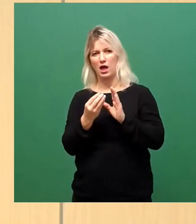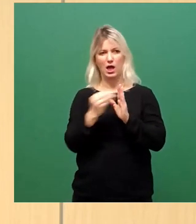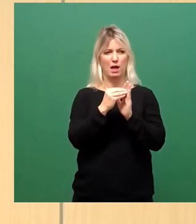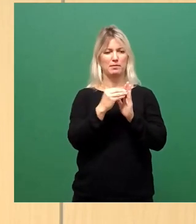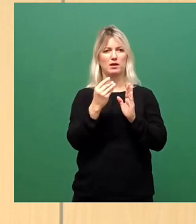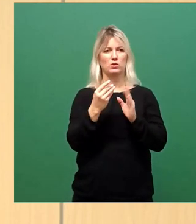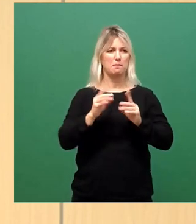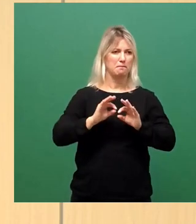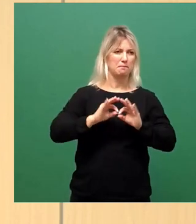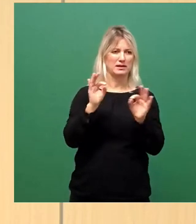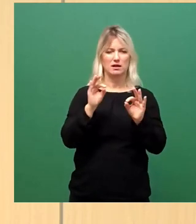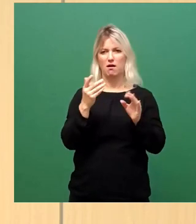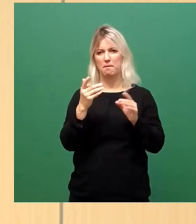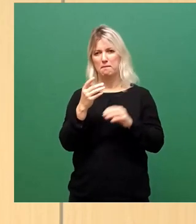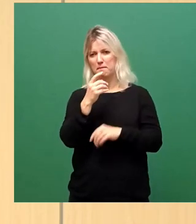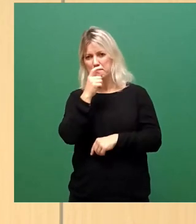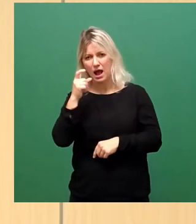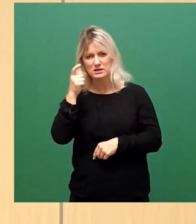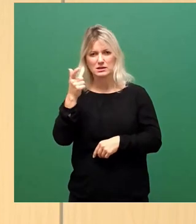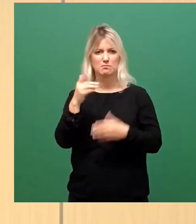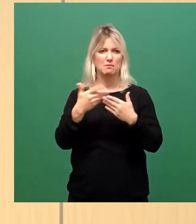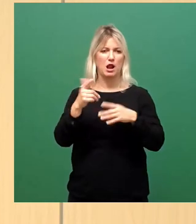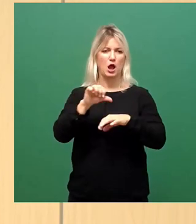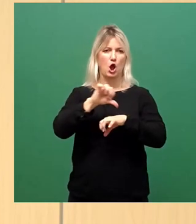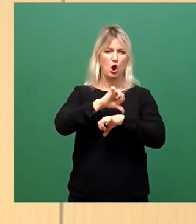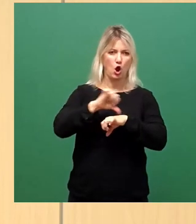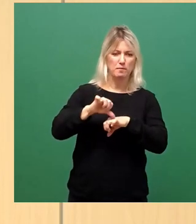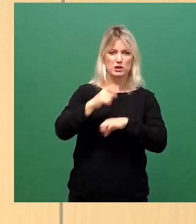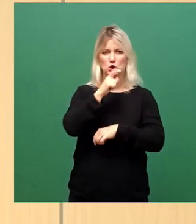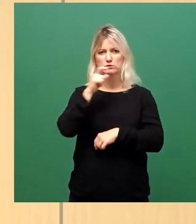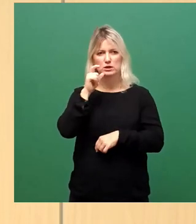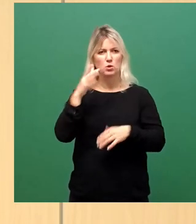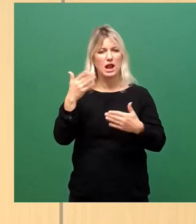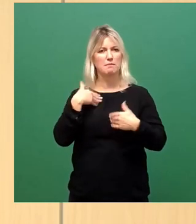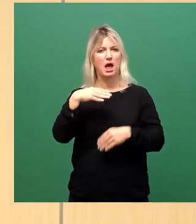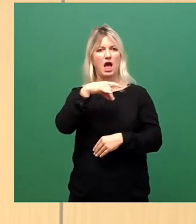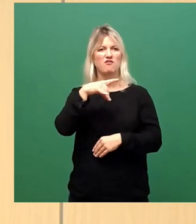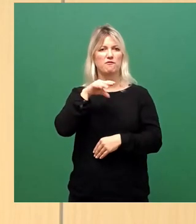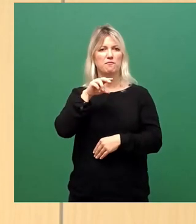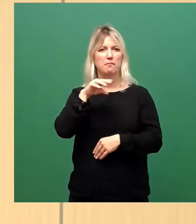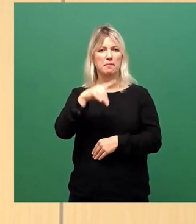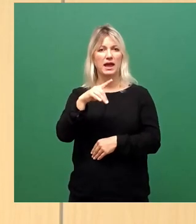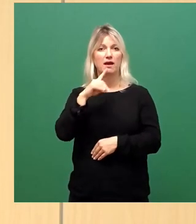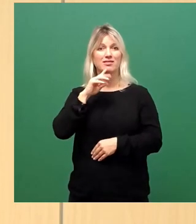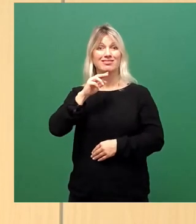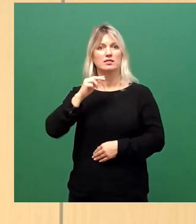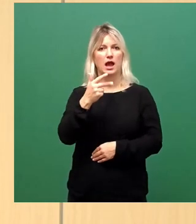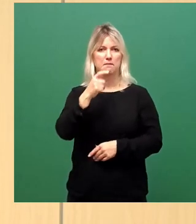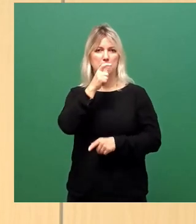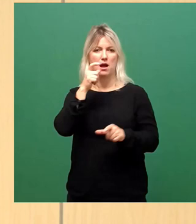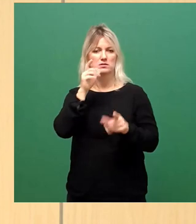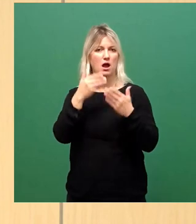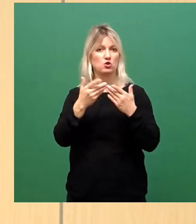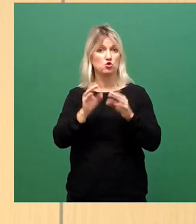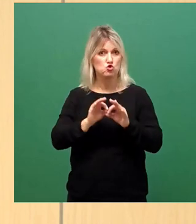die OP-Maske, die FFP2-Maske, warum nehmen Sie nicht die FFP3-Maske, die ist noch besser, die verhindert noch mehr, dass dort im Prinzip etwas ausgeatmet